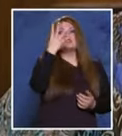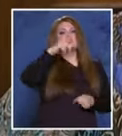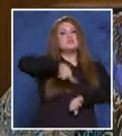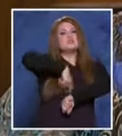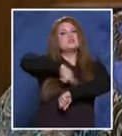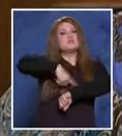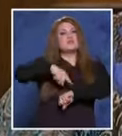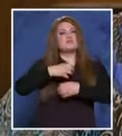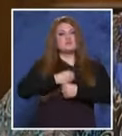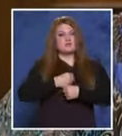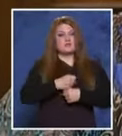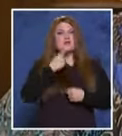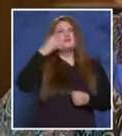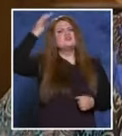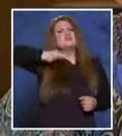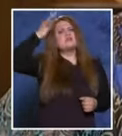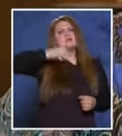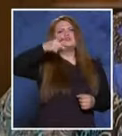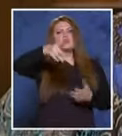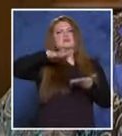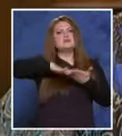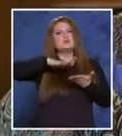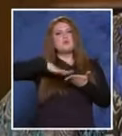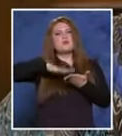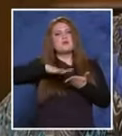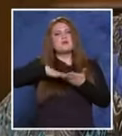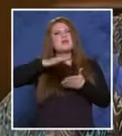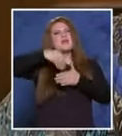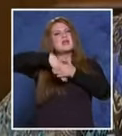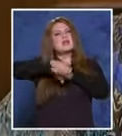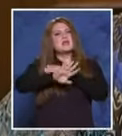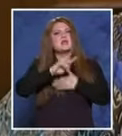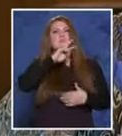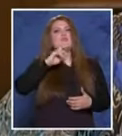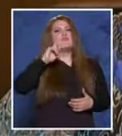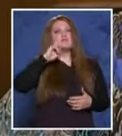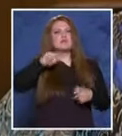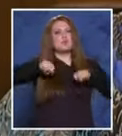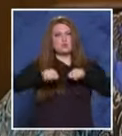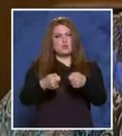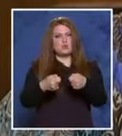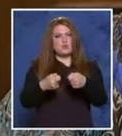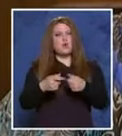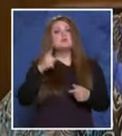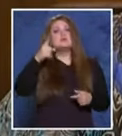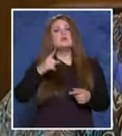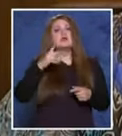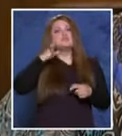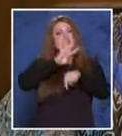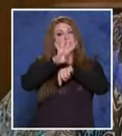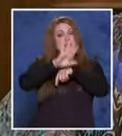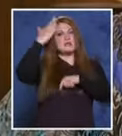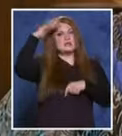задържане, тъй като твърде често този вид документи прикриват полицейския произвол. Срока за обжалване е 14